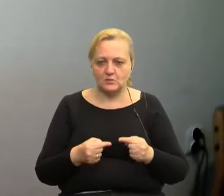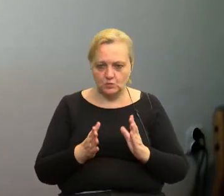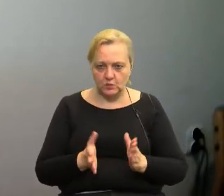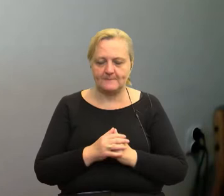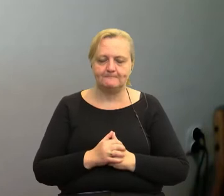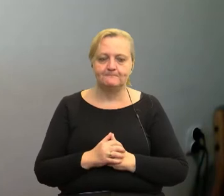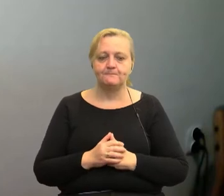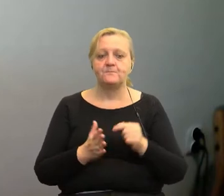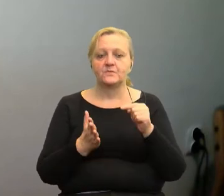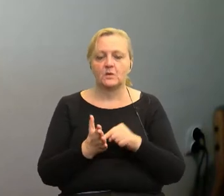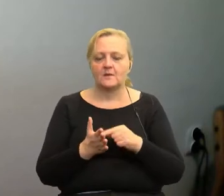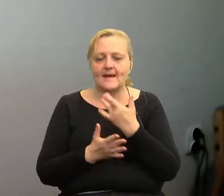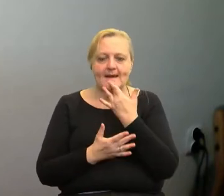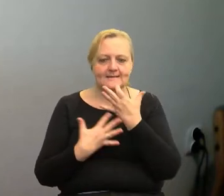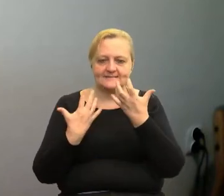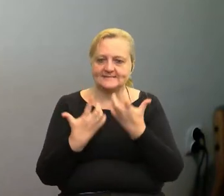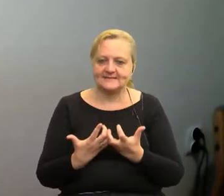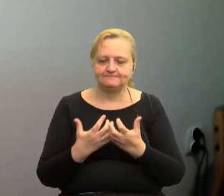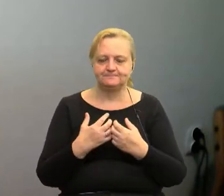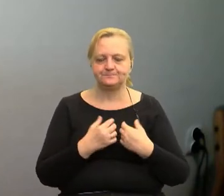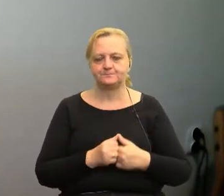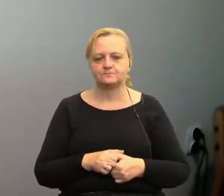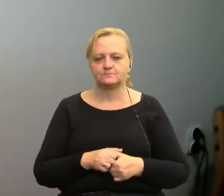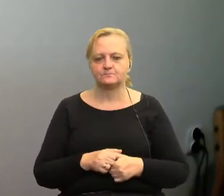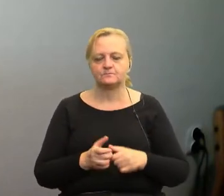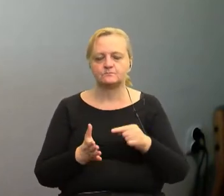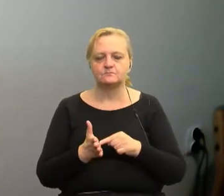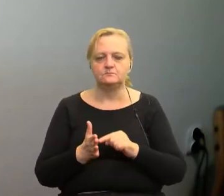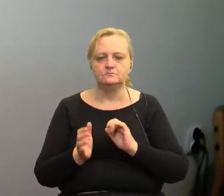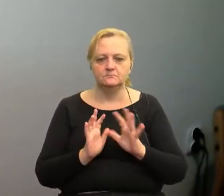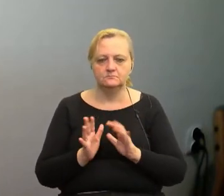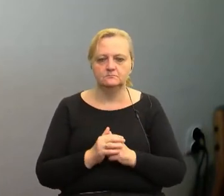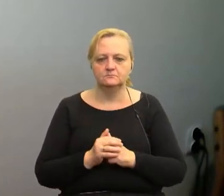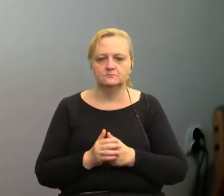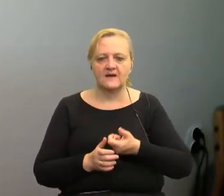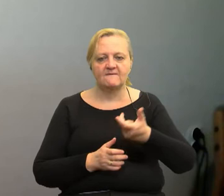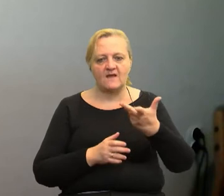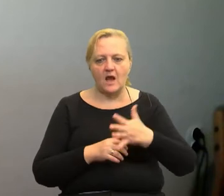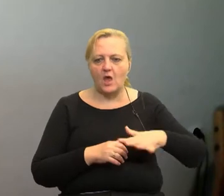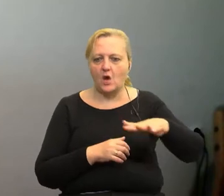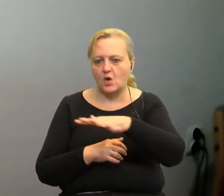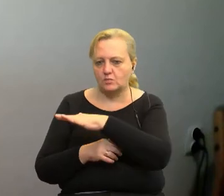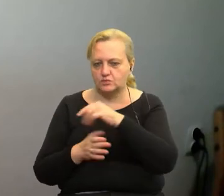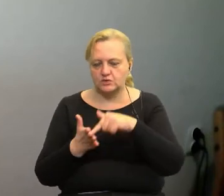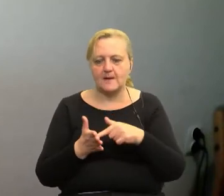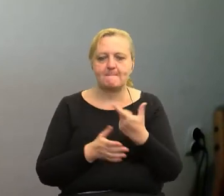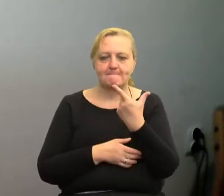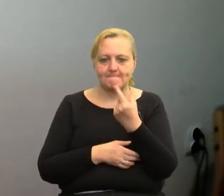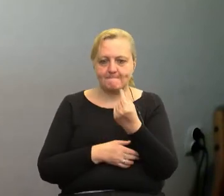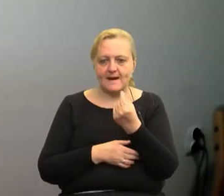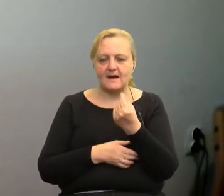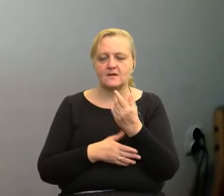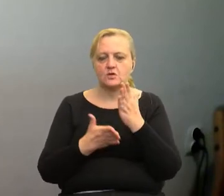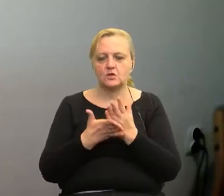bardzo zależało nam tutaj na takim podejściu wielosektorowym, żeby to nie było partnerski stworzone